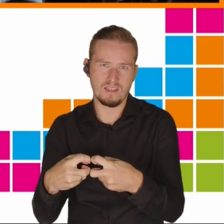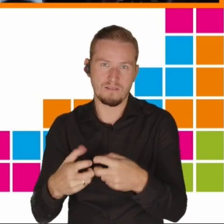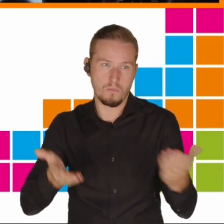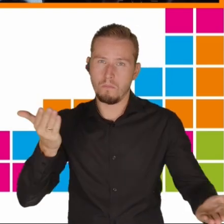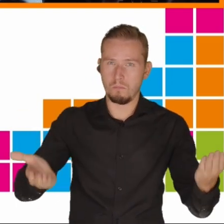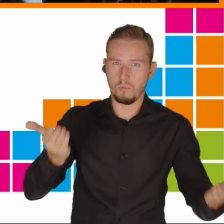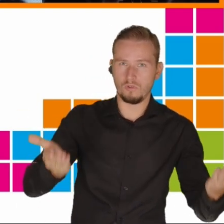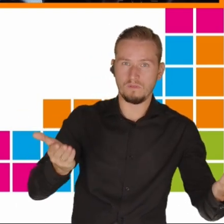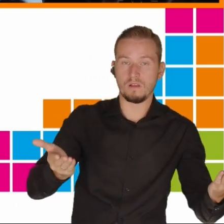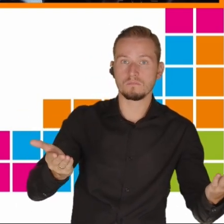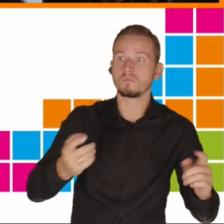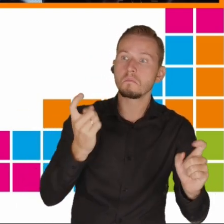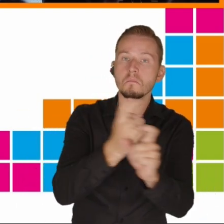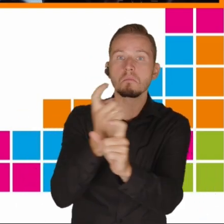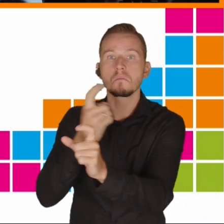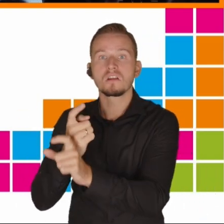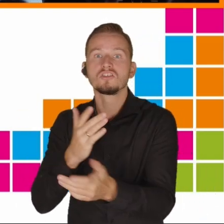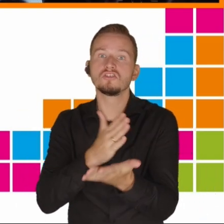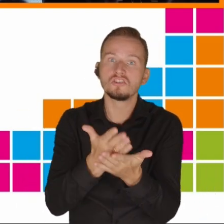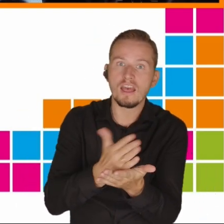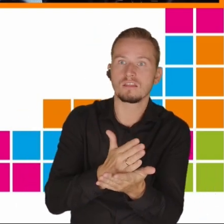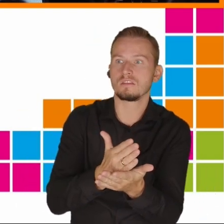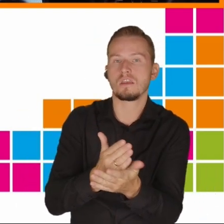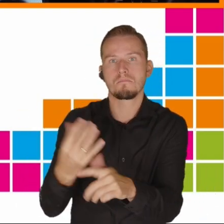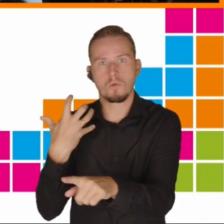średniej pozostałych krajów.